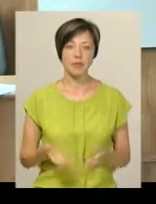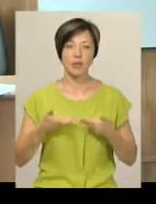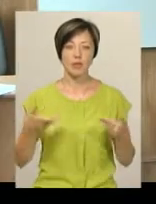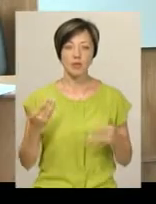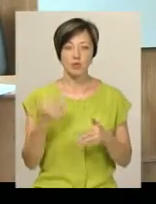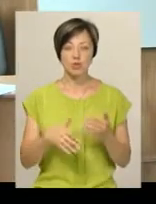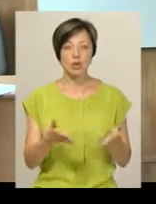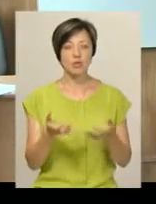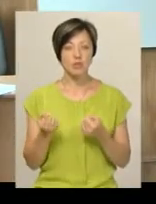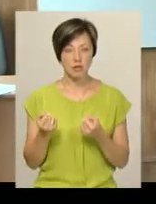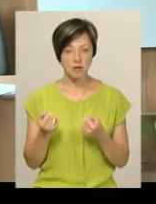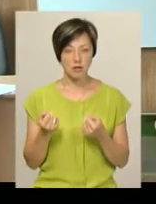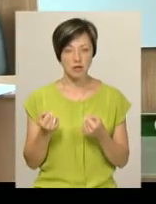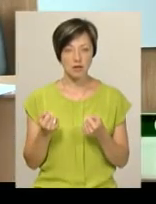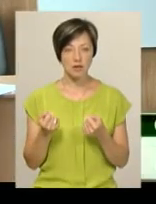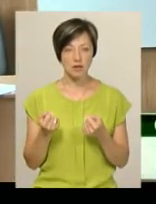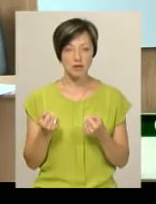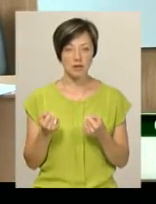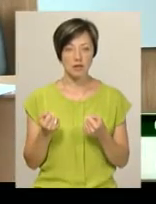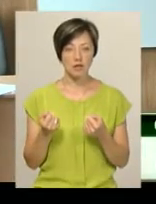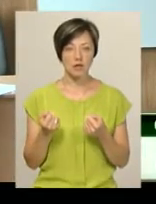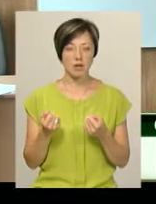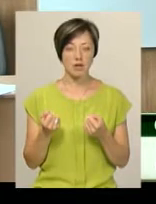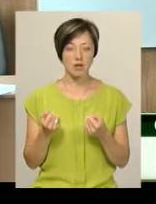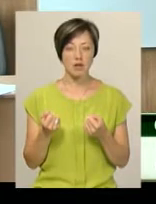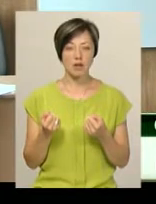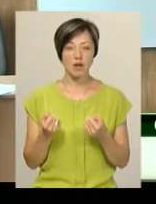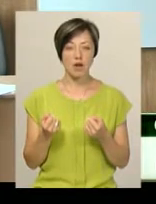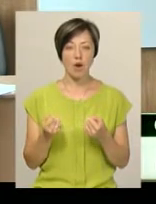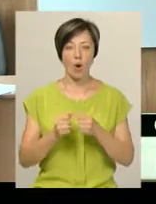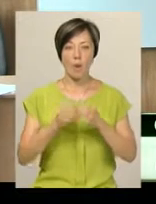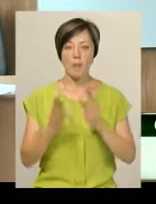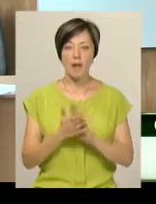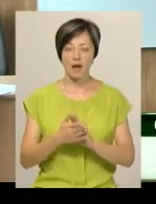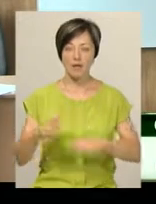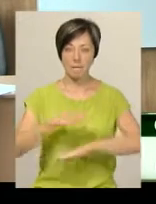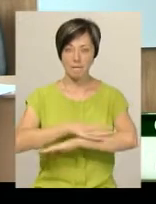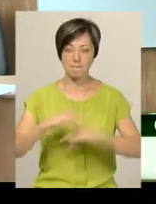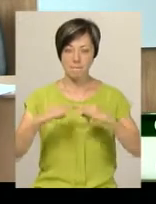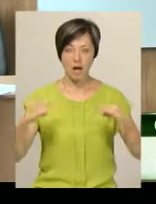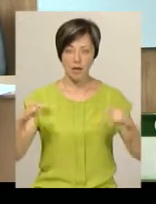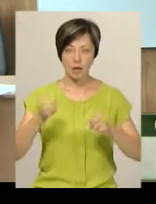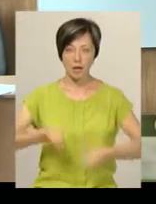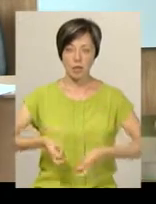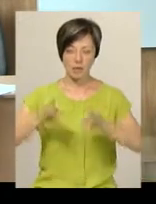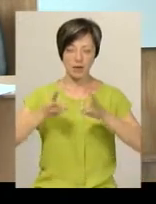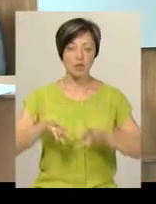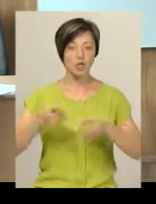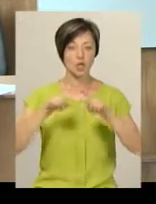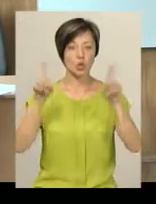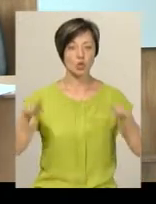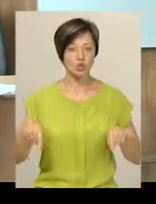комплекти одномісних парт регульованих і мультимедійні дошки. Зараз